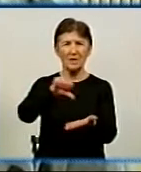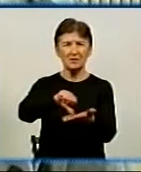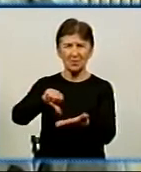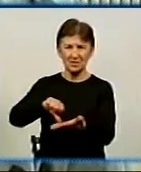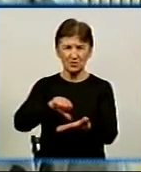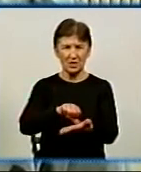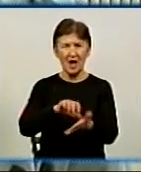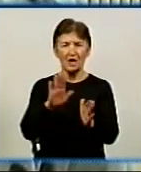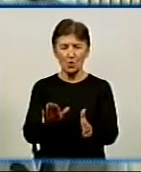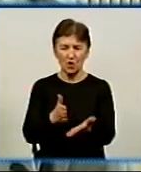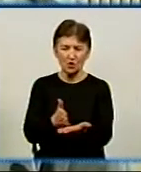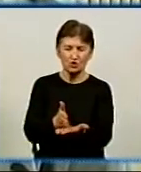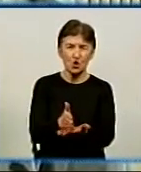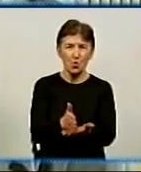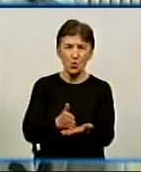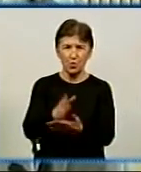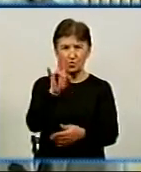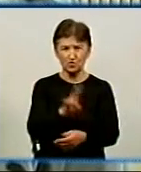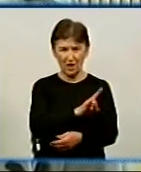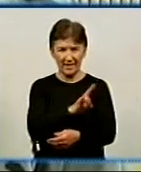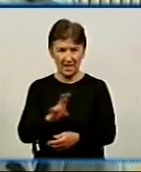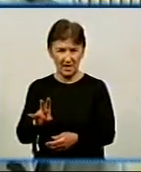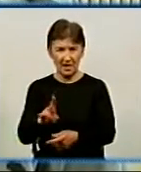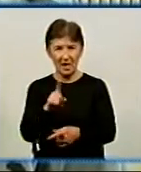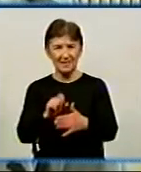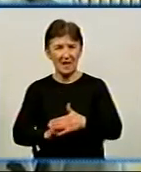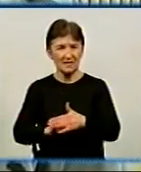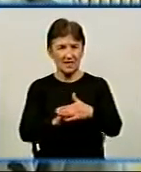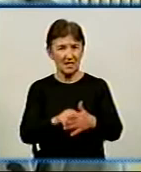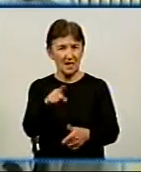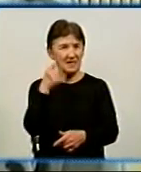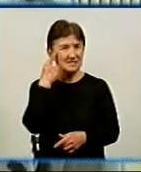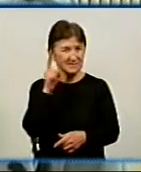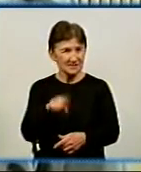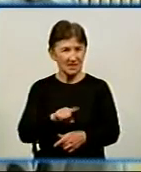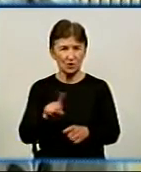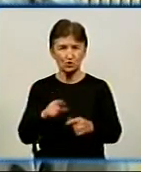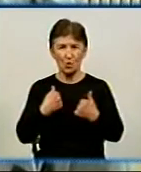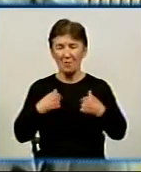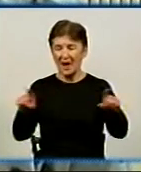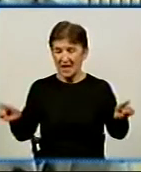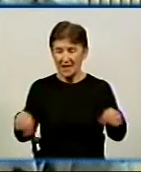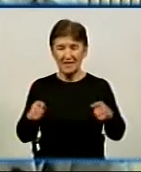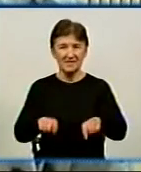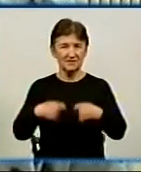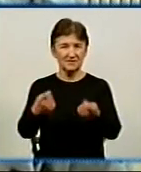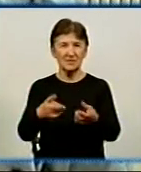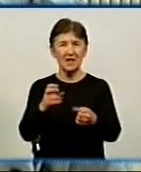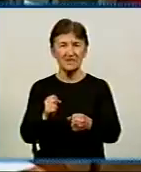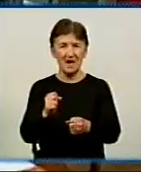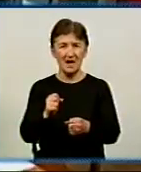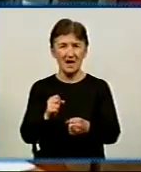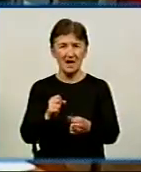служення, основане на тих знаннях, які ми теж ці знання даємо, але основане на священних